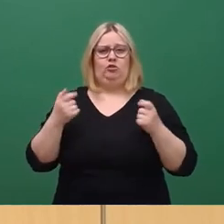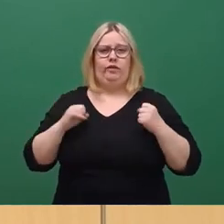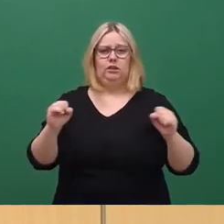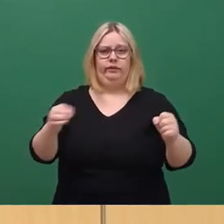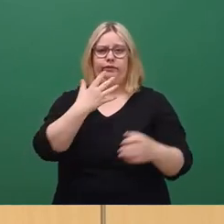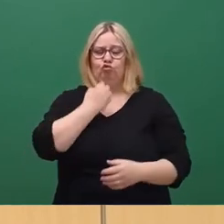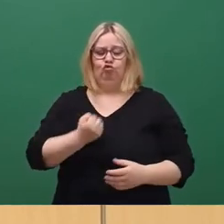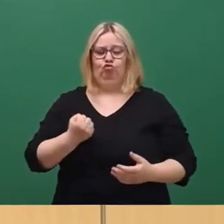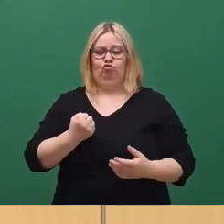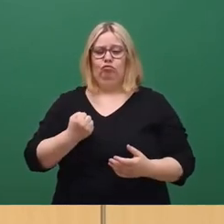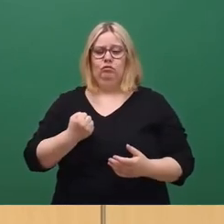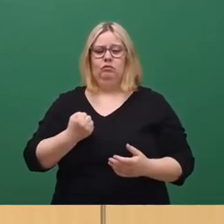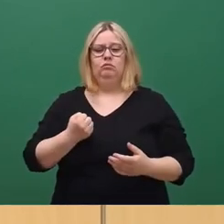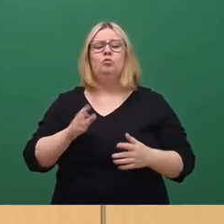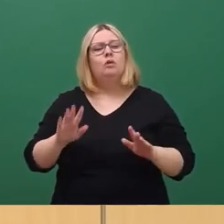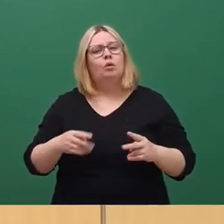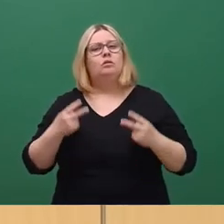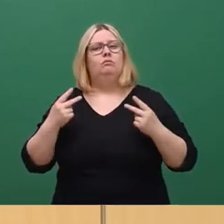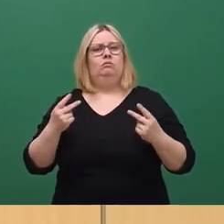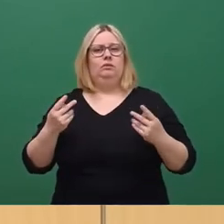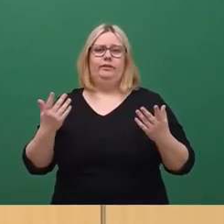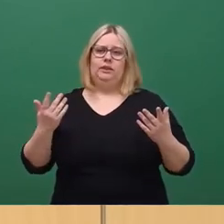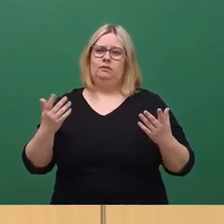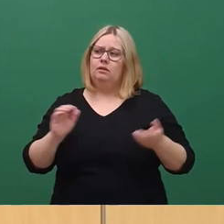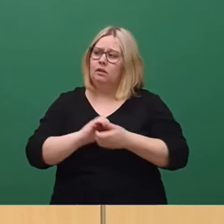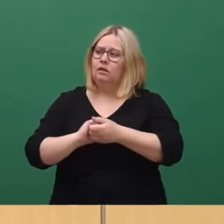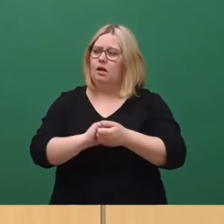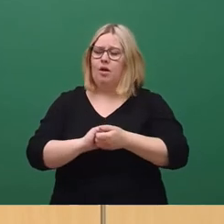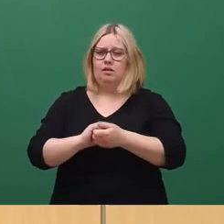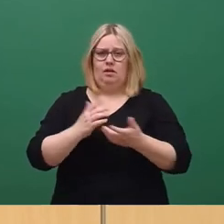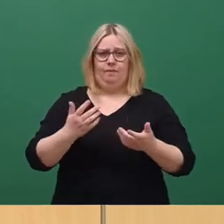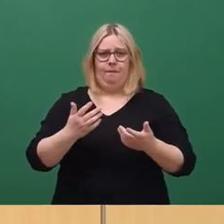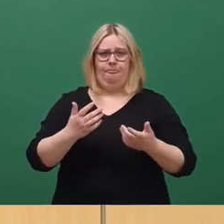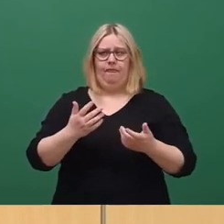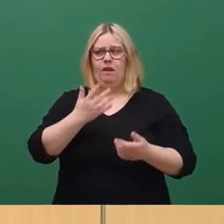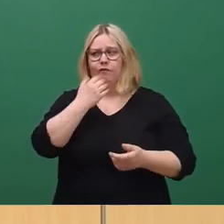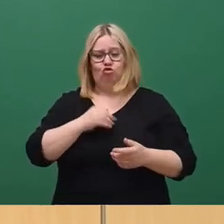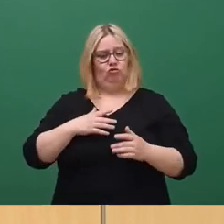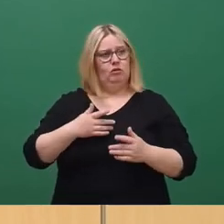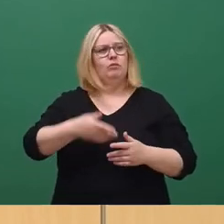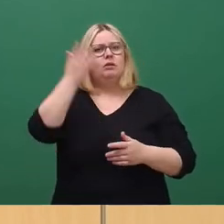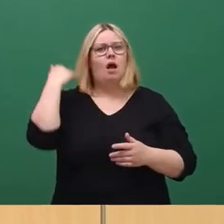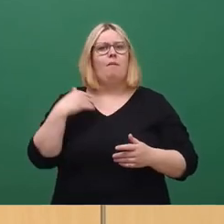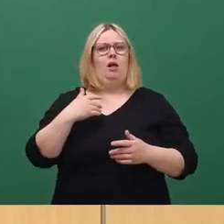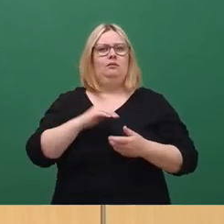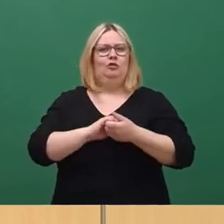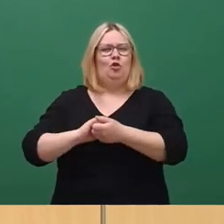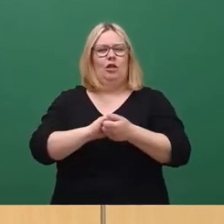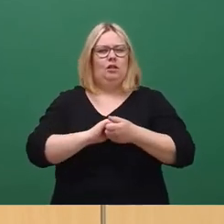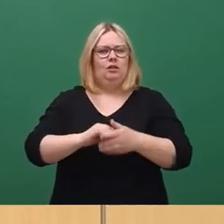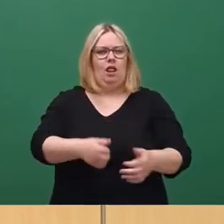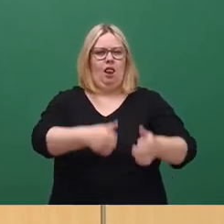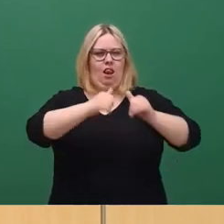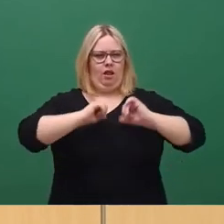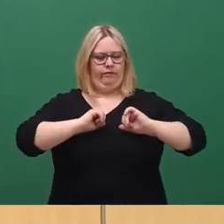Tenor in diesen Gesprächen und Nachrichten war immer gleich. Wir wollen etwas von der Hilfsbereitschaft und der Solidarität, die wir selbst